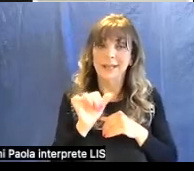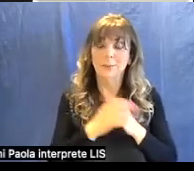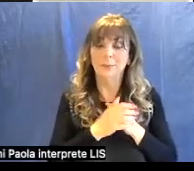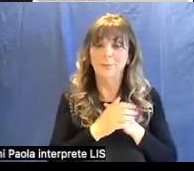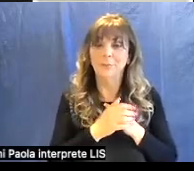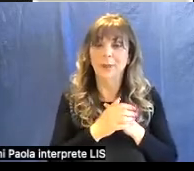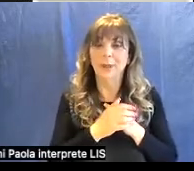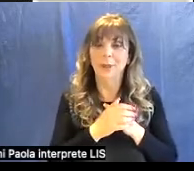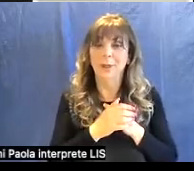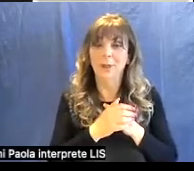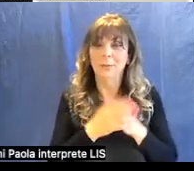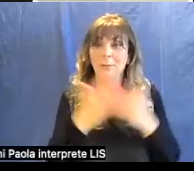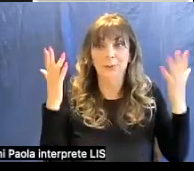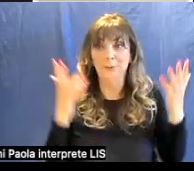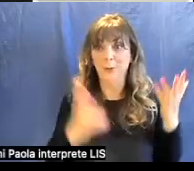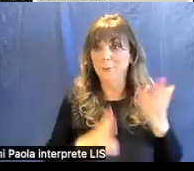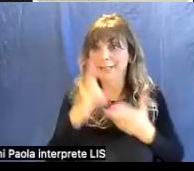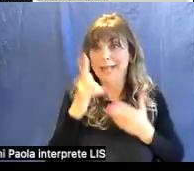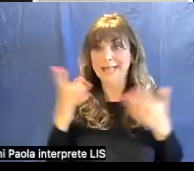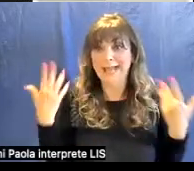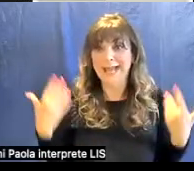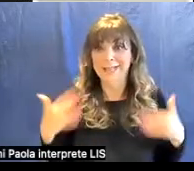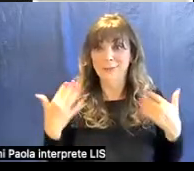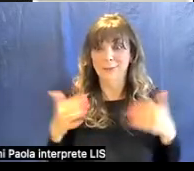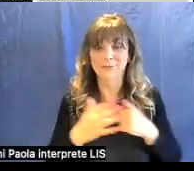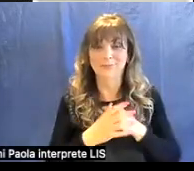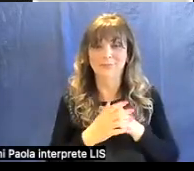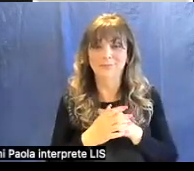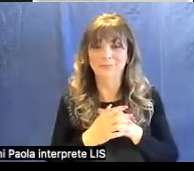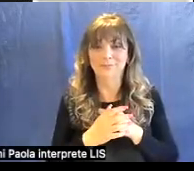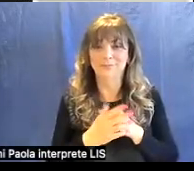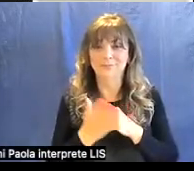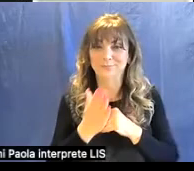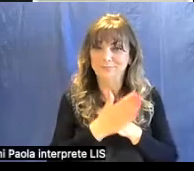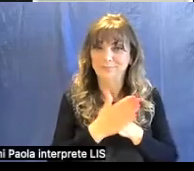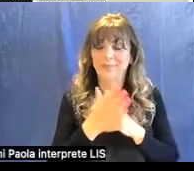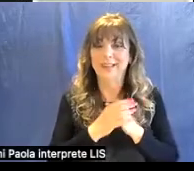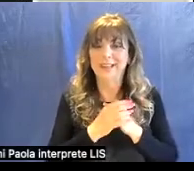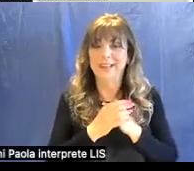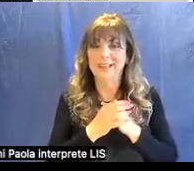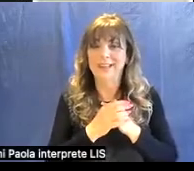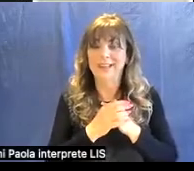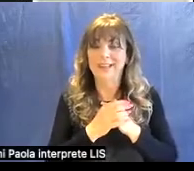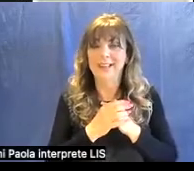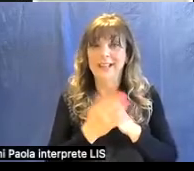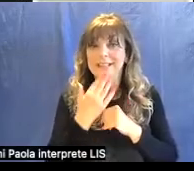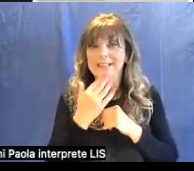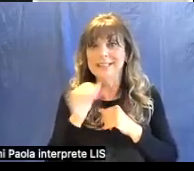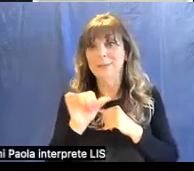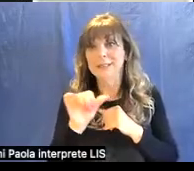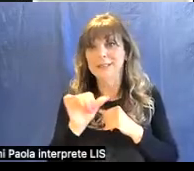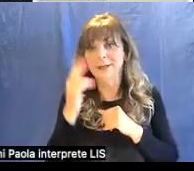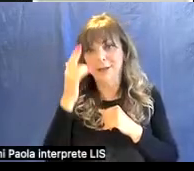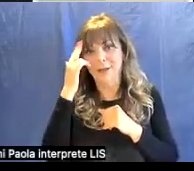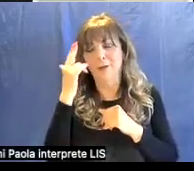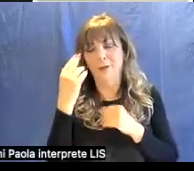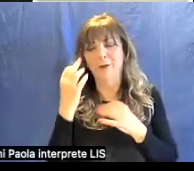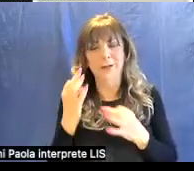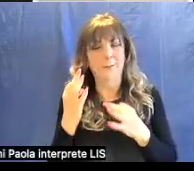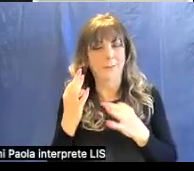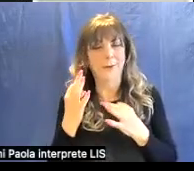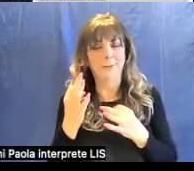è stato è stato tagliato e questo San Sebastiano ricorda da vicino